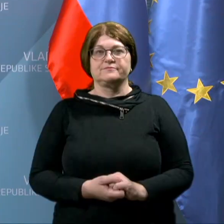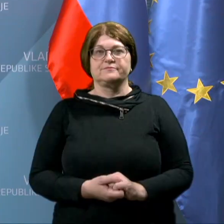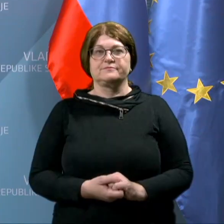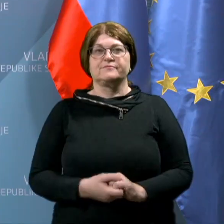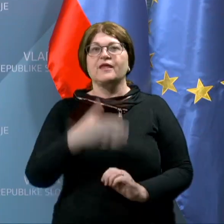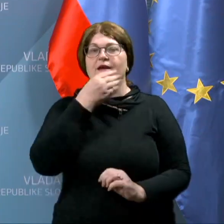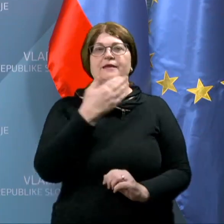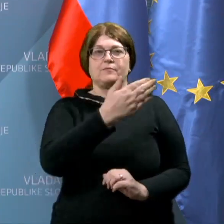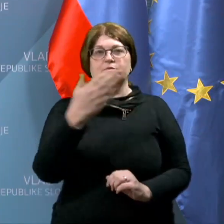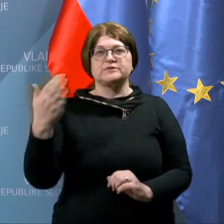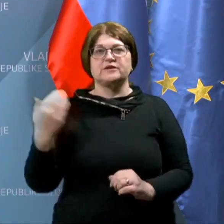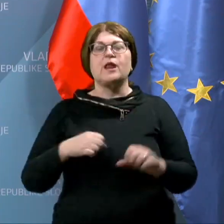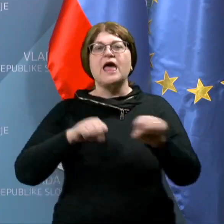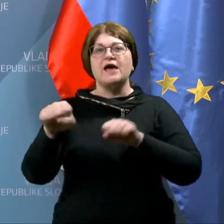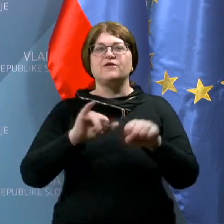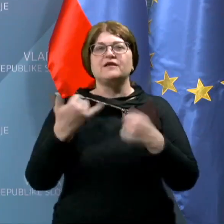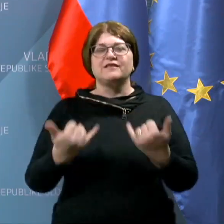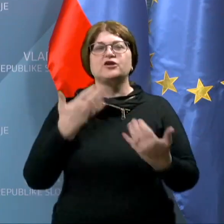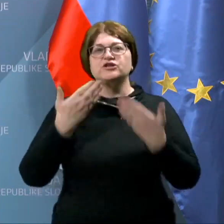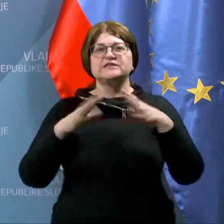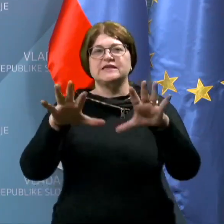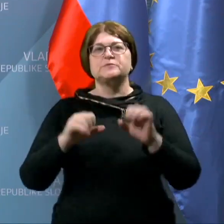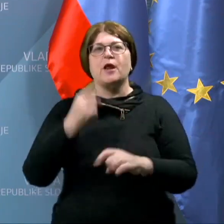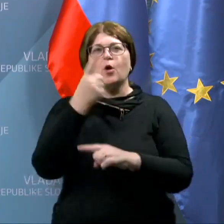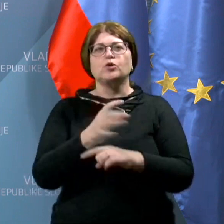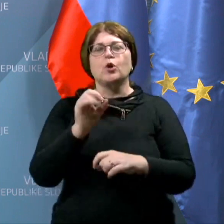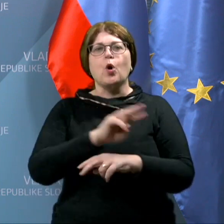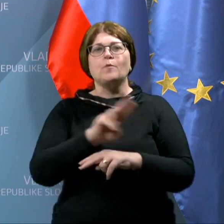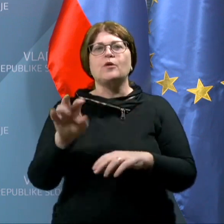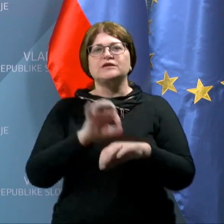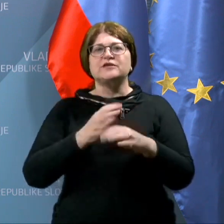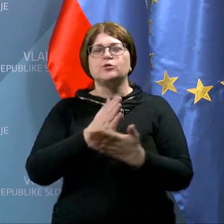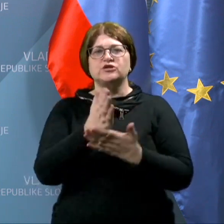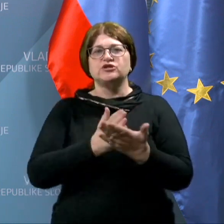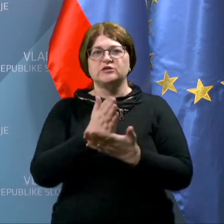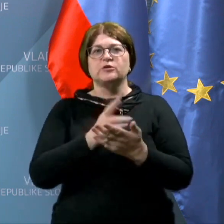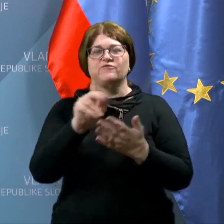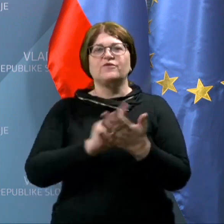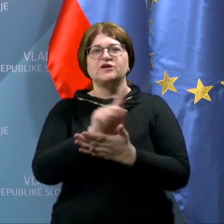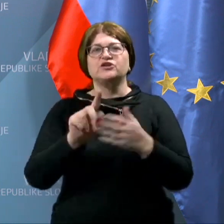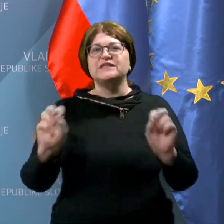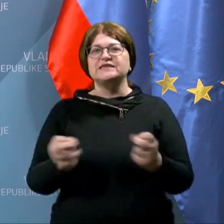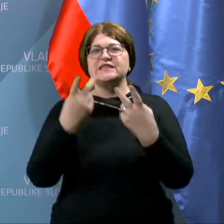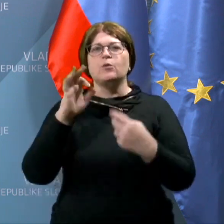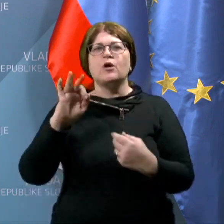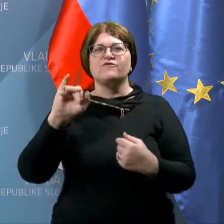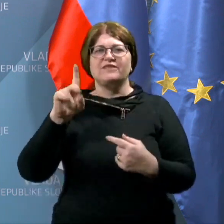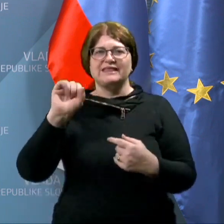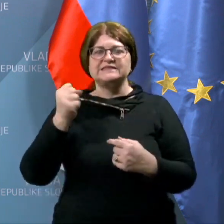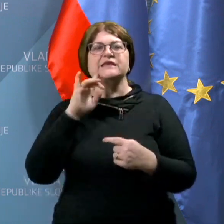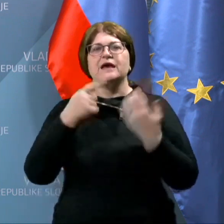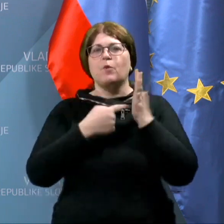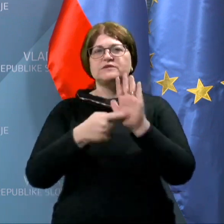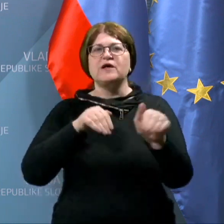Lepo pozdravljeni, vlada je na današnji seji sprejela odlok opravljene zdravniške službe v času stavke Fidesa, ki ga bo